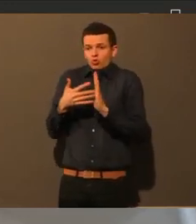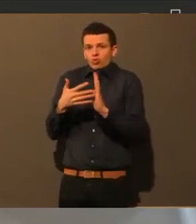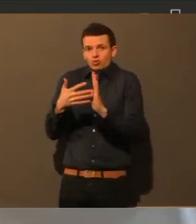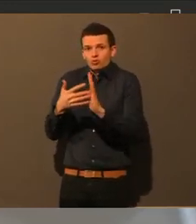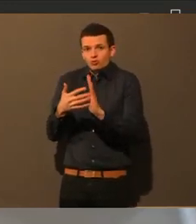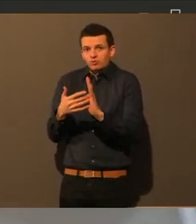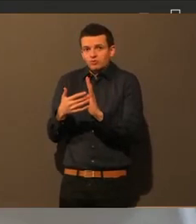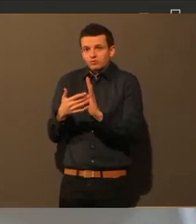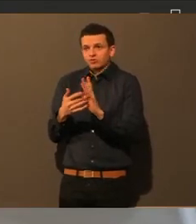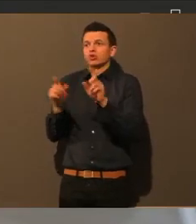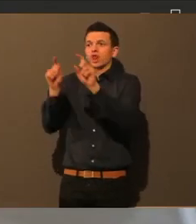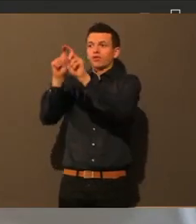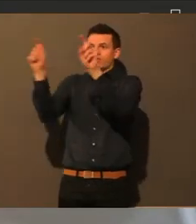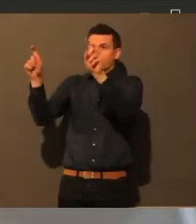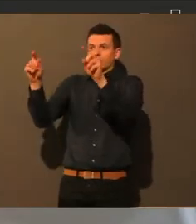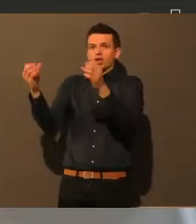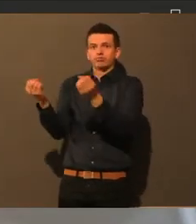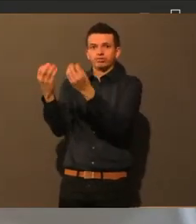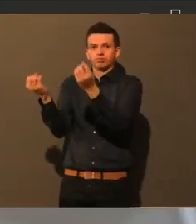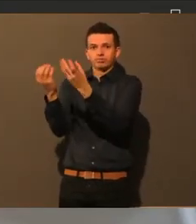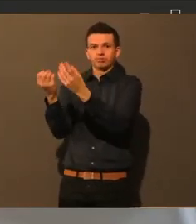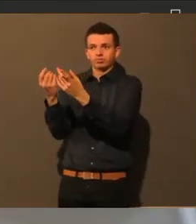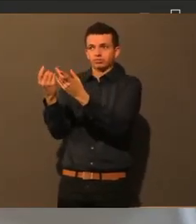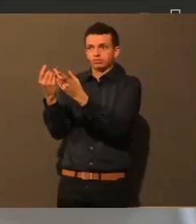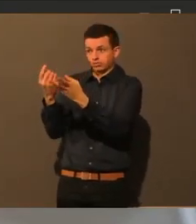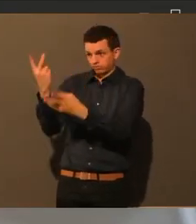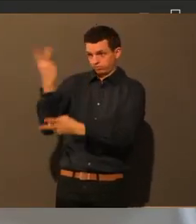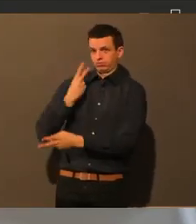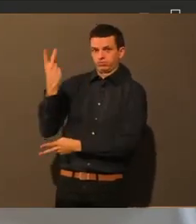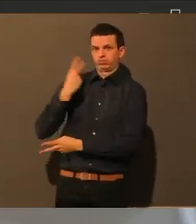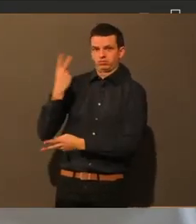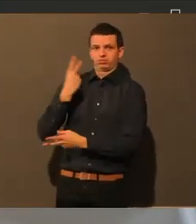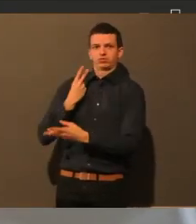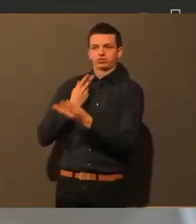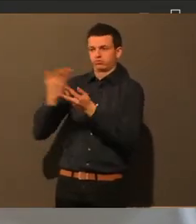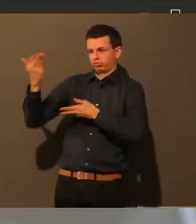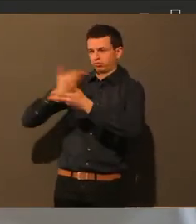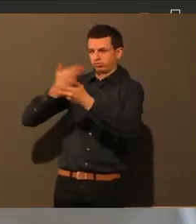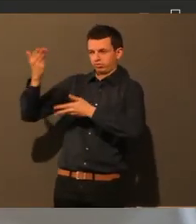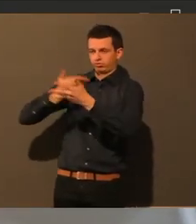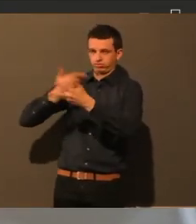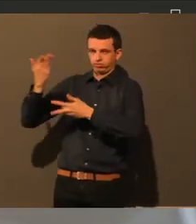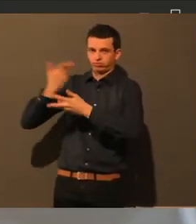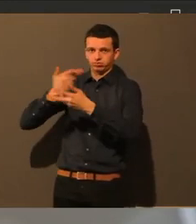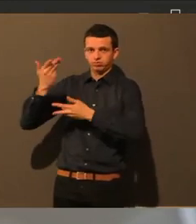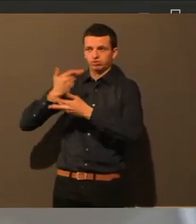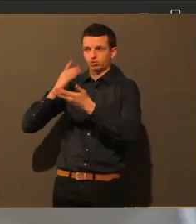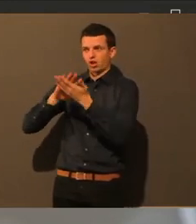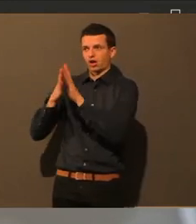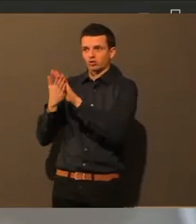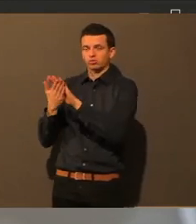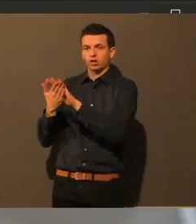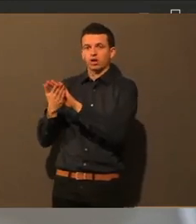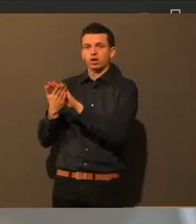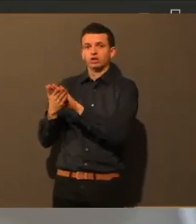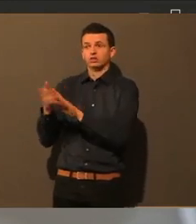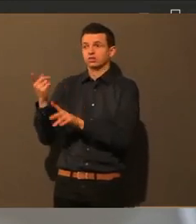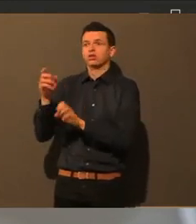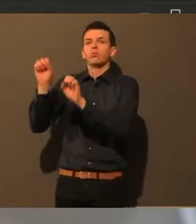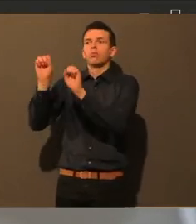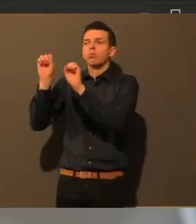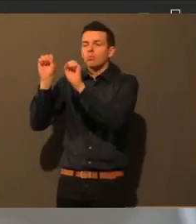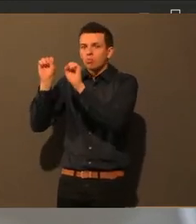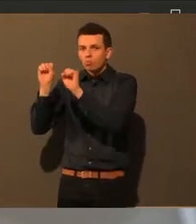Anbieter oder dem Betreiber des Testzentrums darüber schon gesprochen. Die könnten das rein